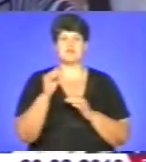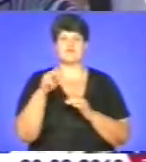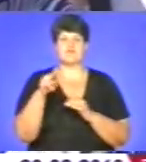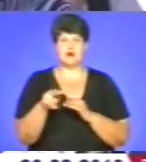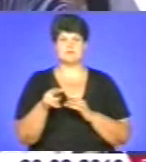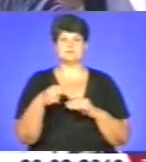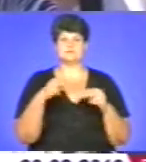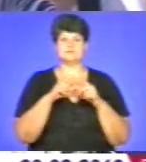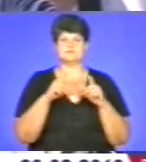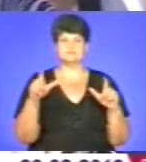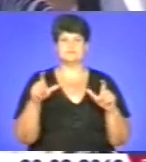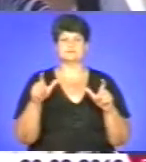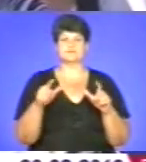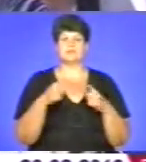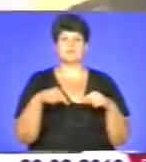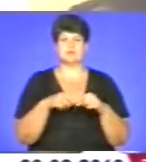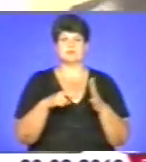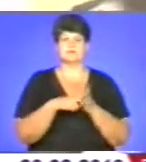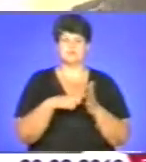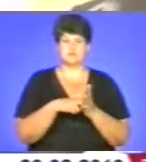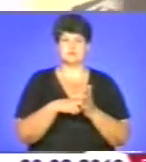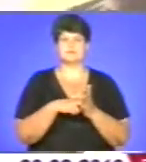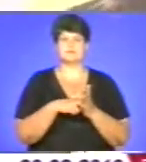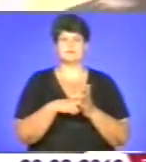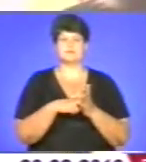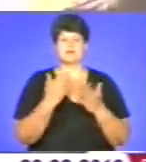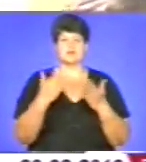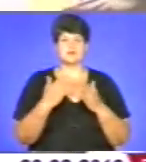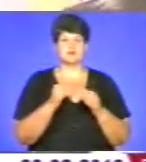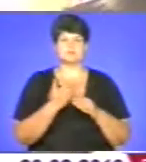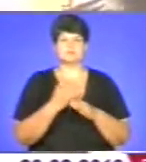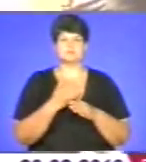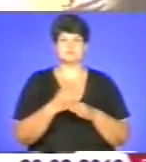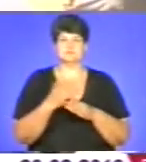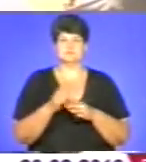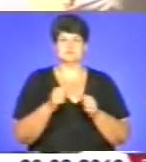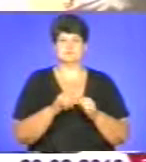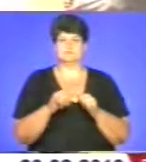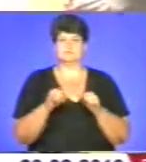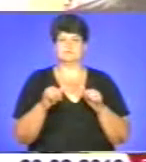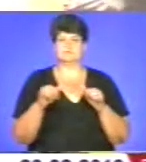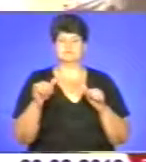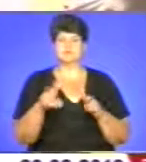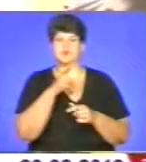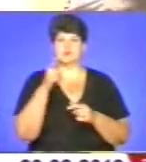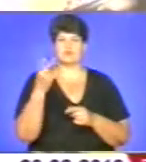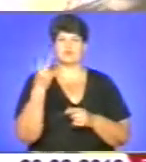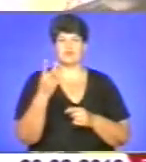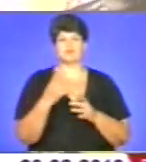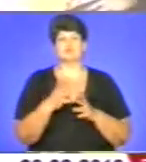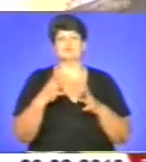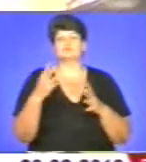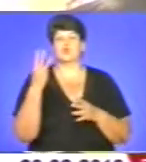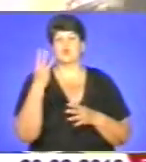закладах, відділенні поштового зв'язку. Якщо ми темпи не збавимо, то протягом двох, максимум трьох років